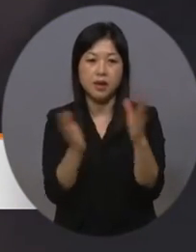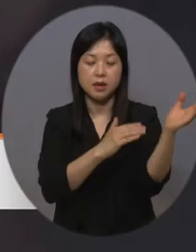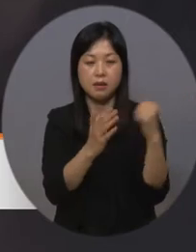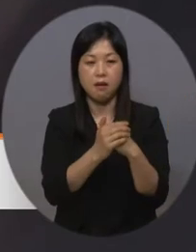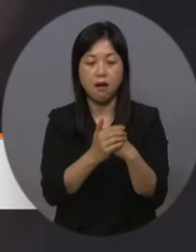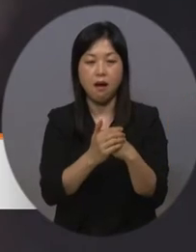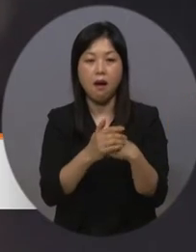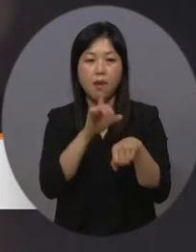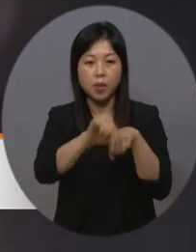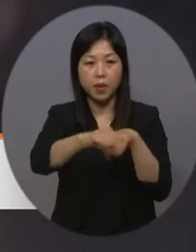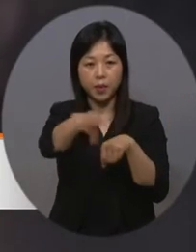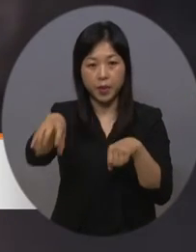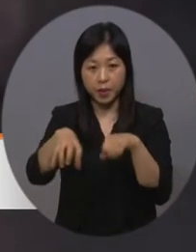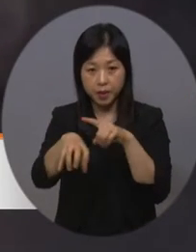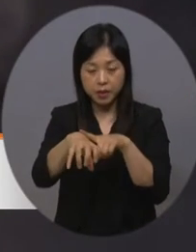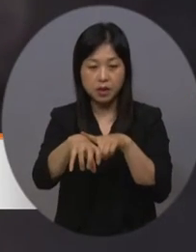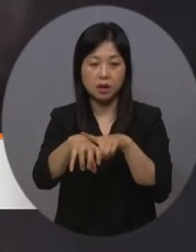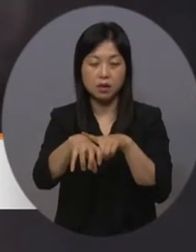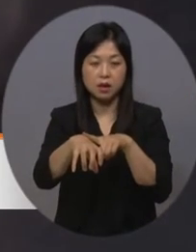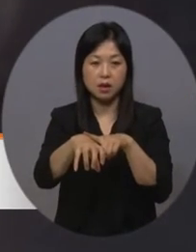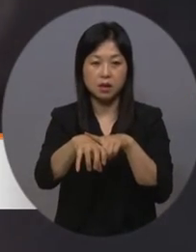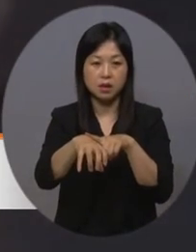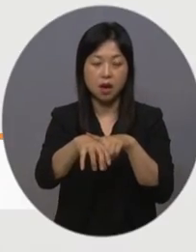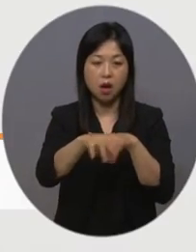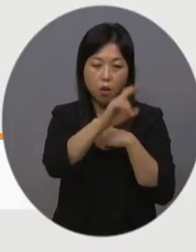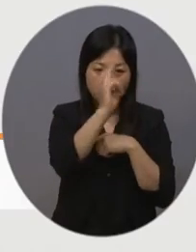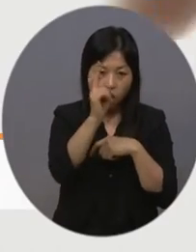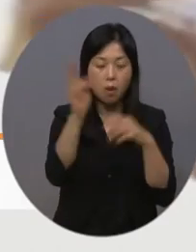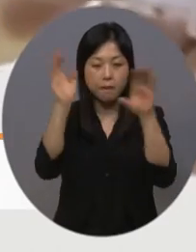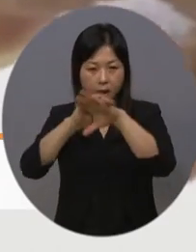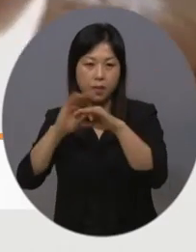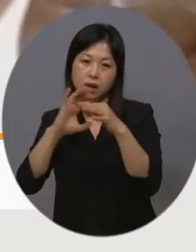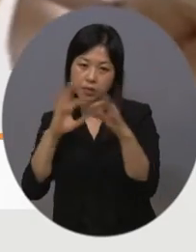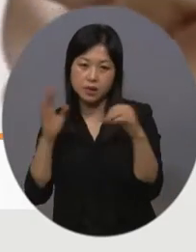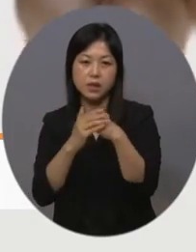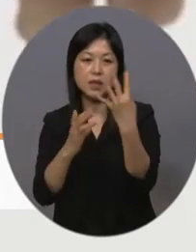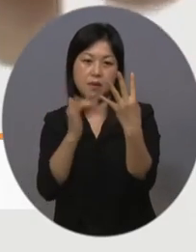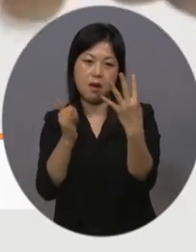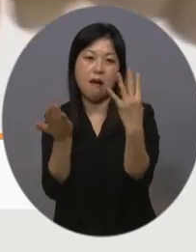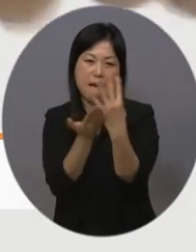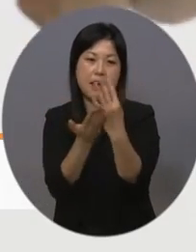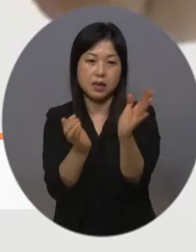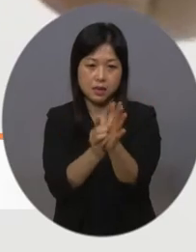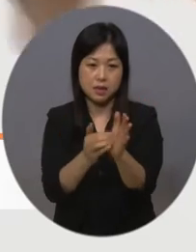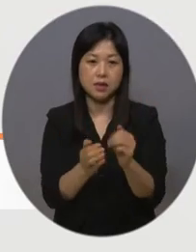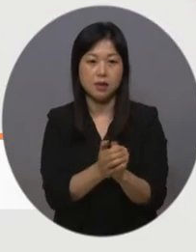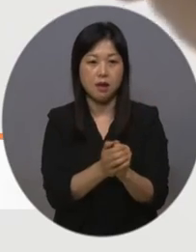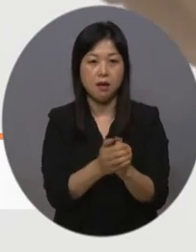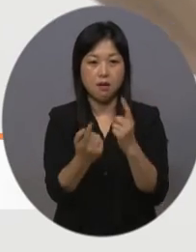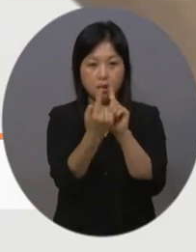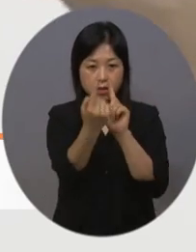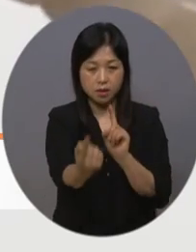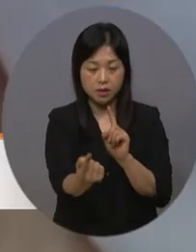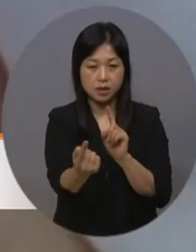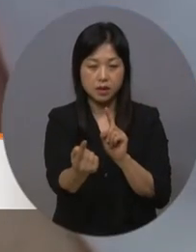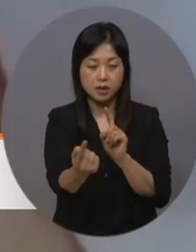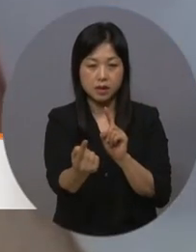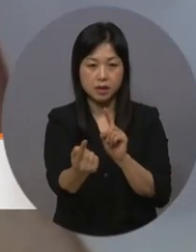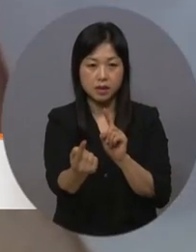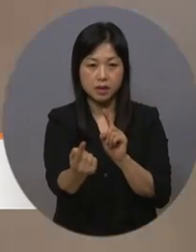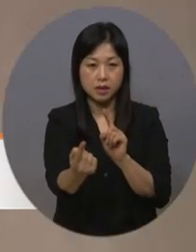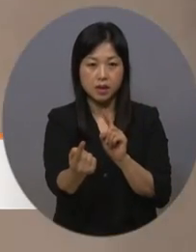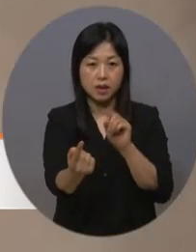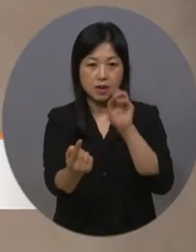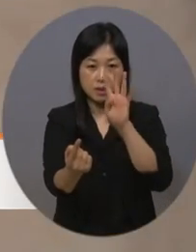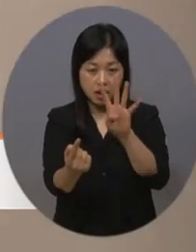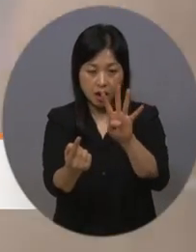시간 구분 없이 4명까지만 허용됩니다. 거리 두기 4단계에서는 백신 접종 완료자에 대해서도 사적 모임